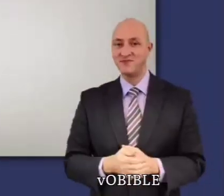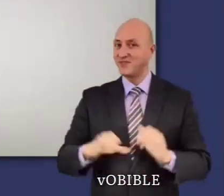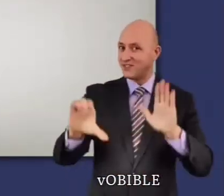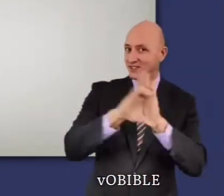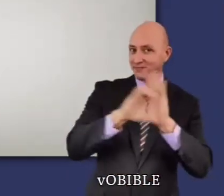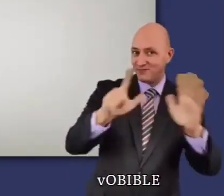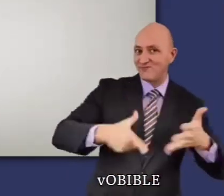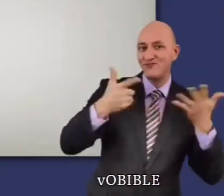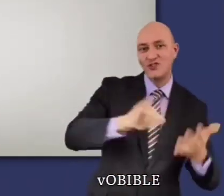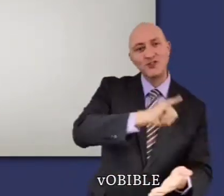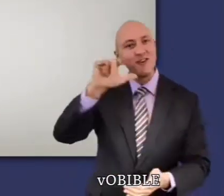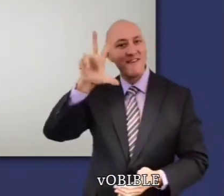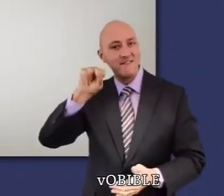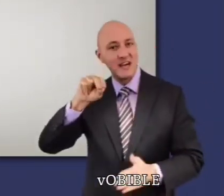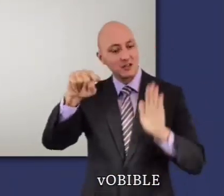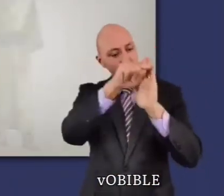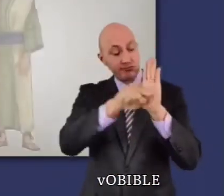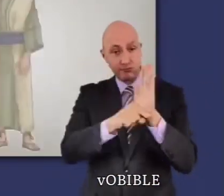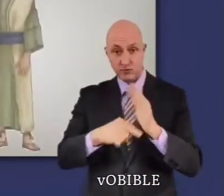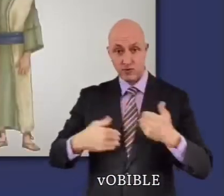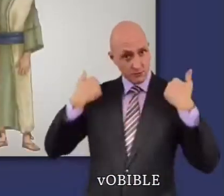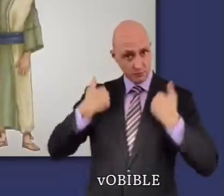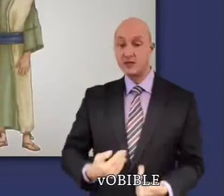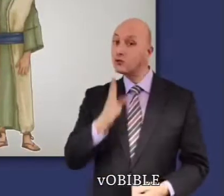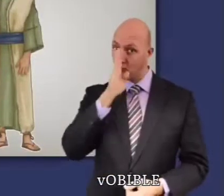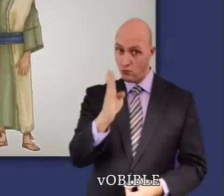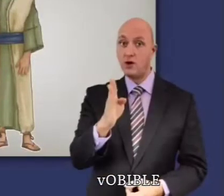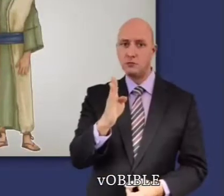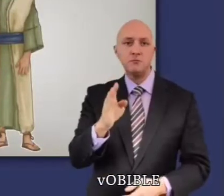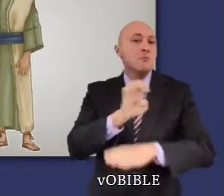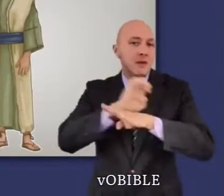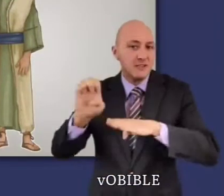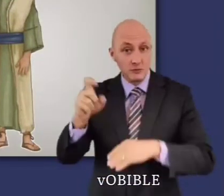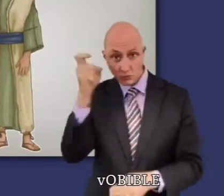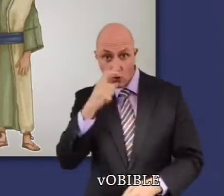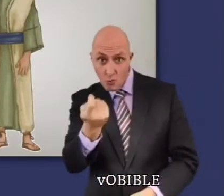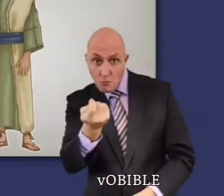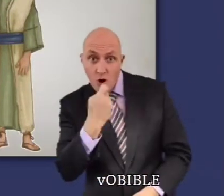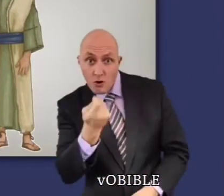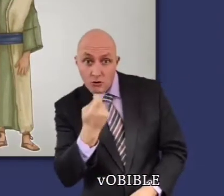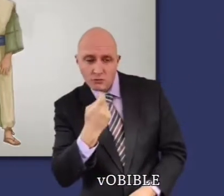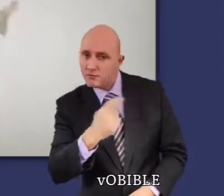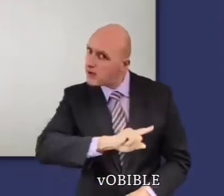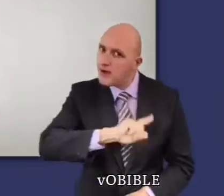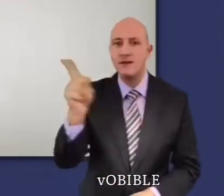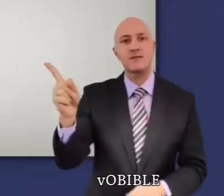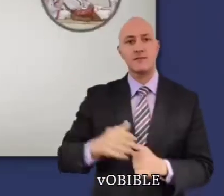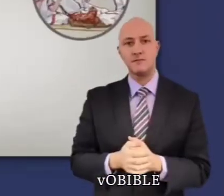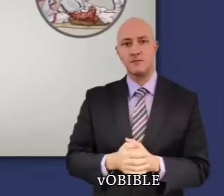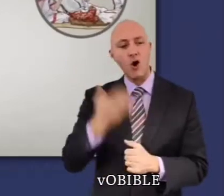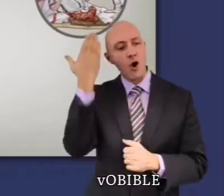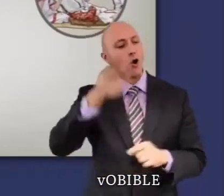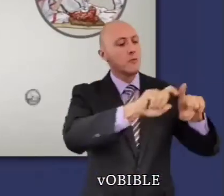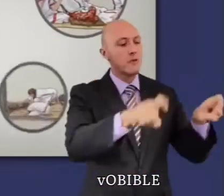Les chapitres 17 à 20 contiennent des lois qui permettent d'avoir une sainte conduite. Par exemple, le peuple de Dieu ne doit pas manger